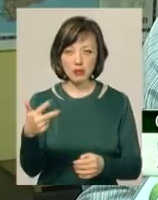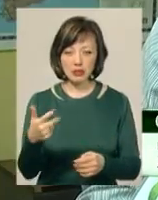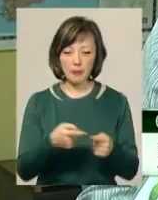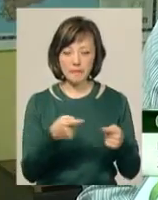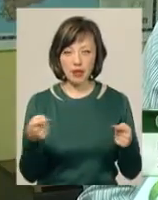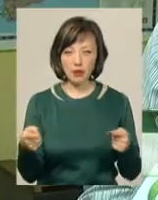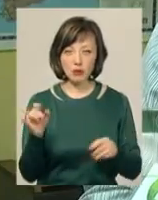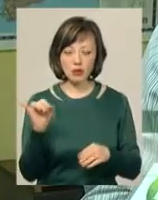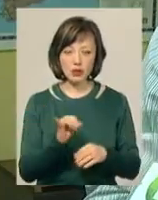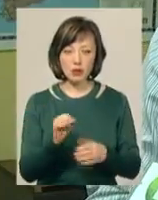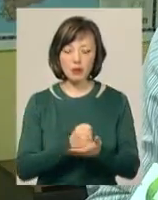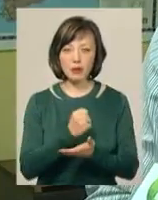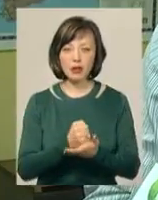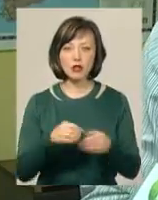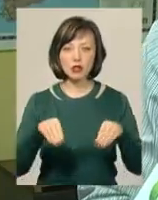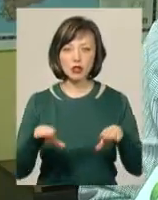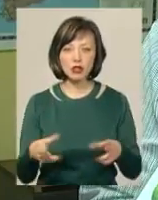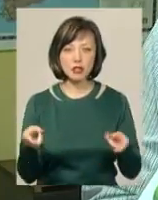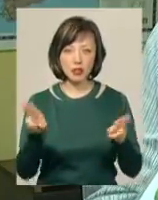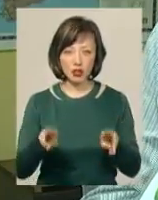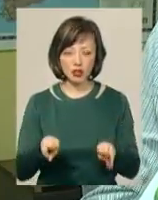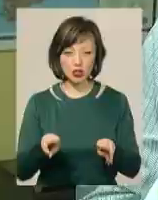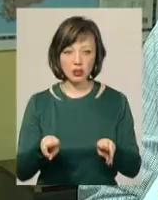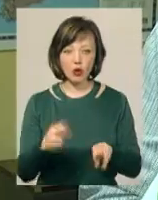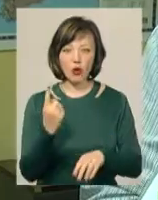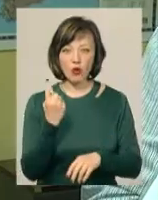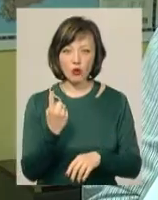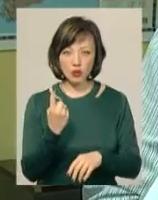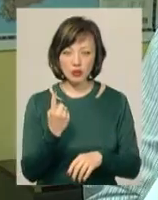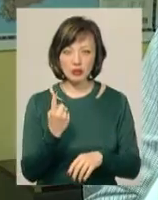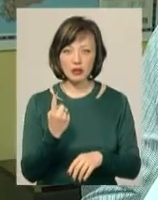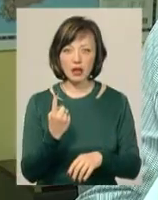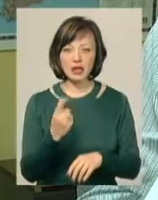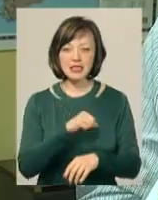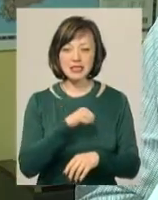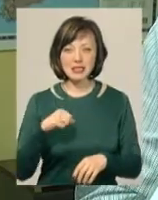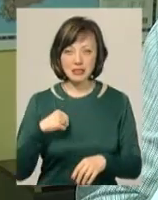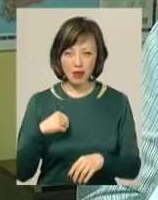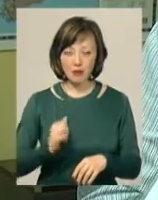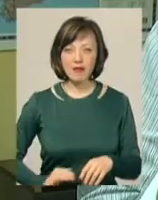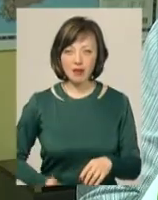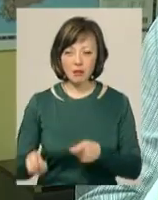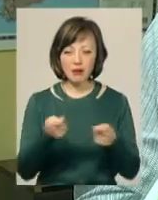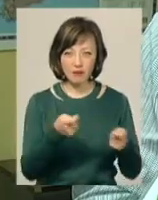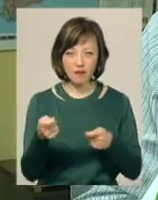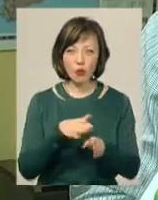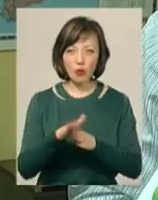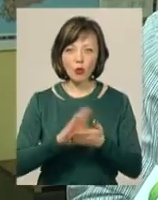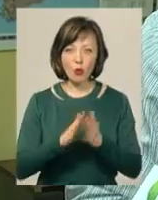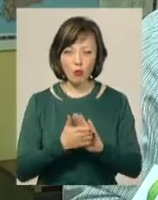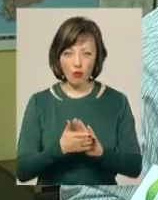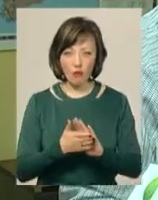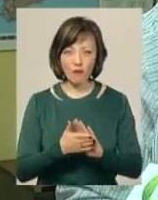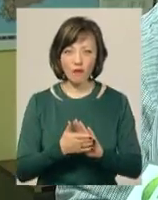цей період. І прийнято рішення залишити один. По суті, сам перевізник виконує умови